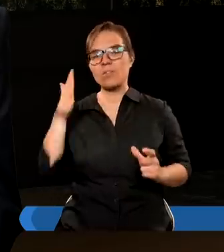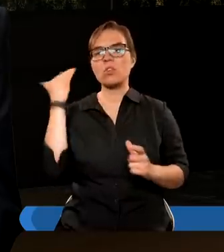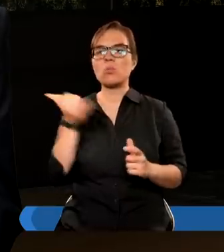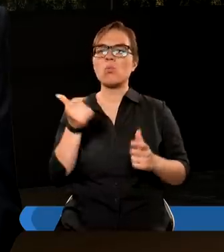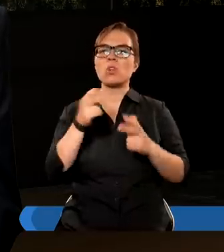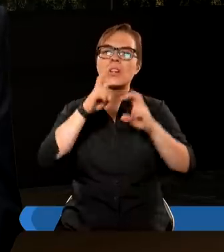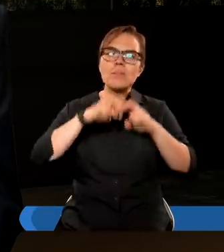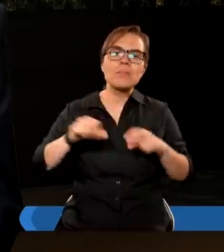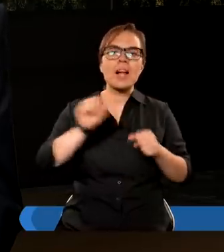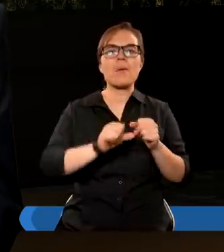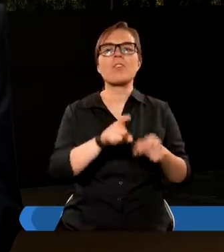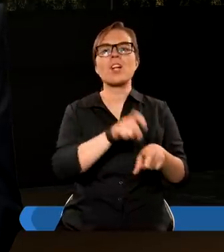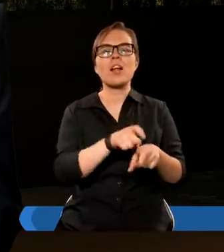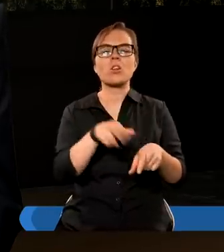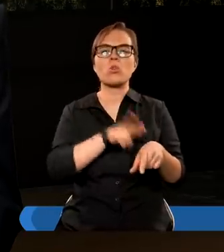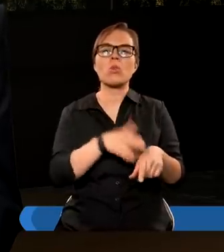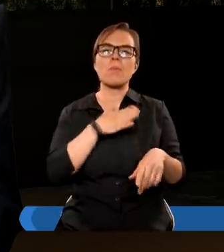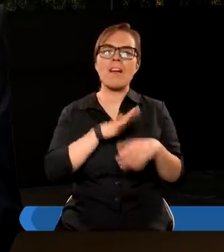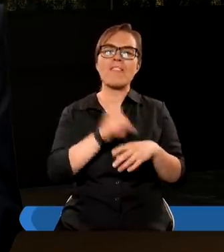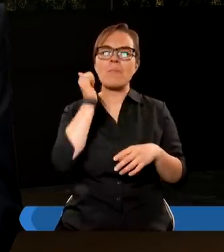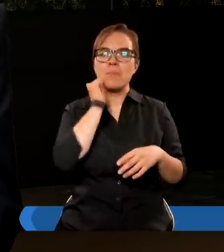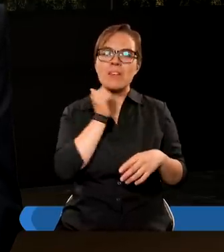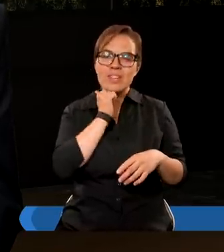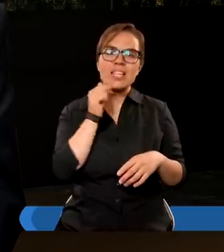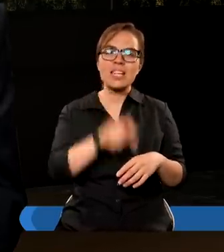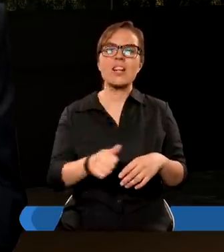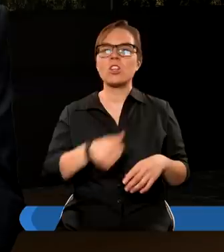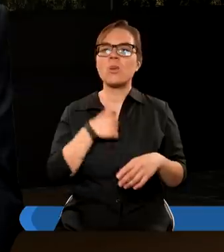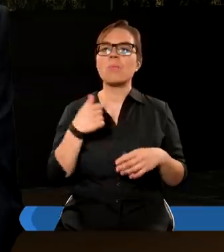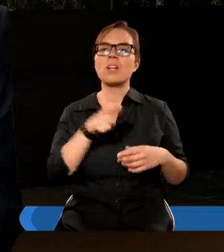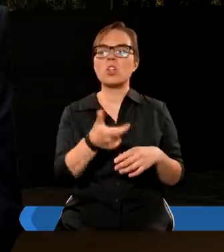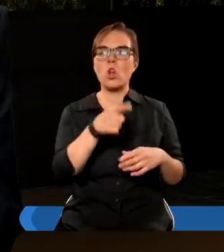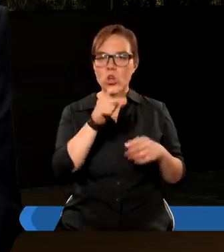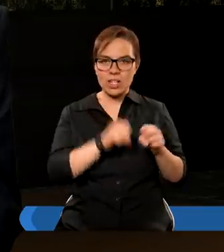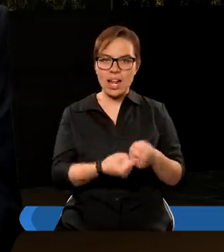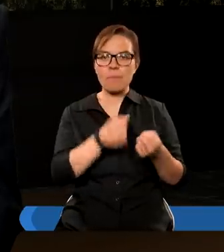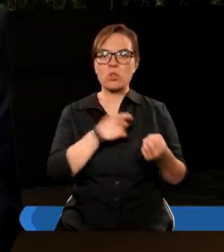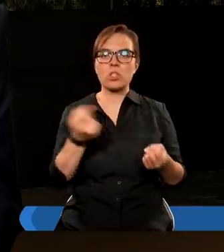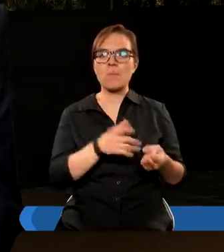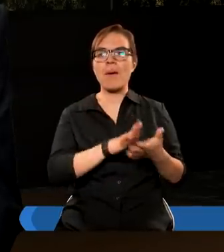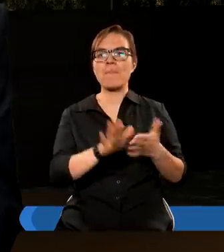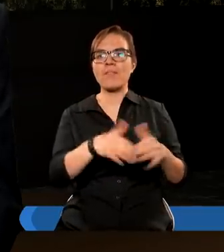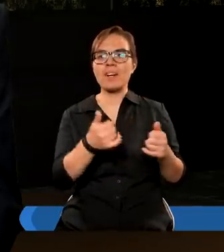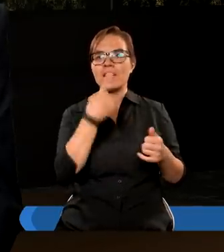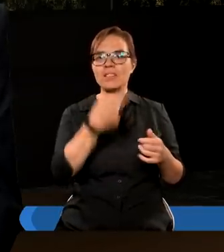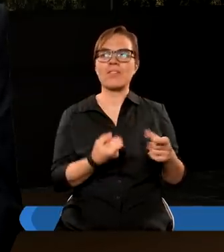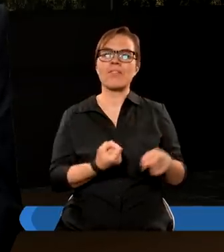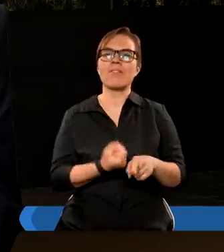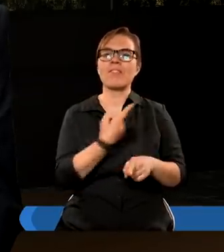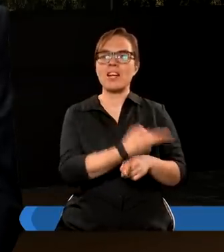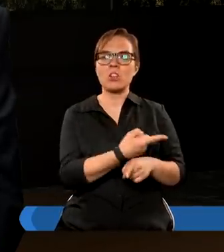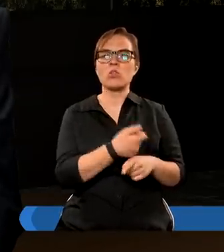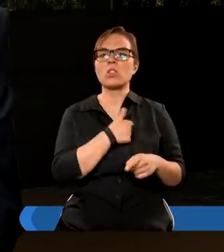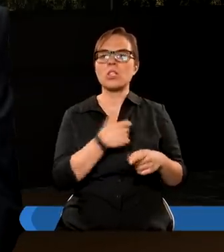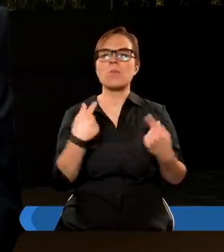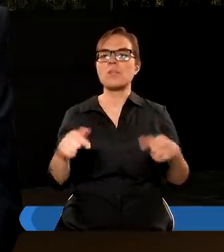przeglądać te ziemniaki, które mają w jakichś piwnicach, że jeżeli któryś się zepsuje, to trzeba bezwzględnie zabrać, bo